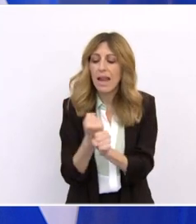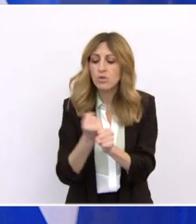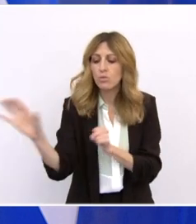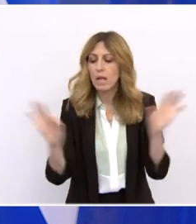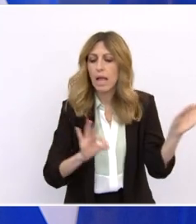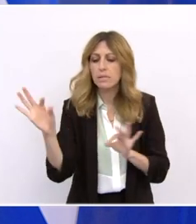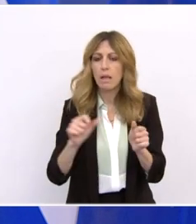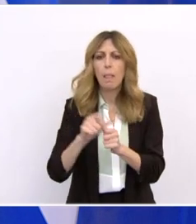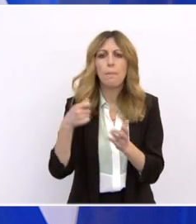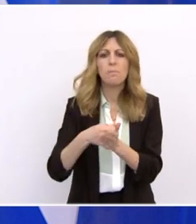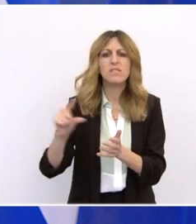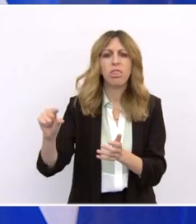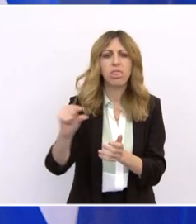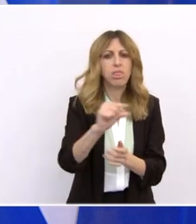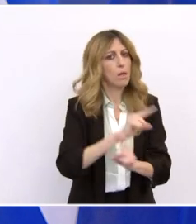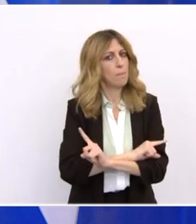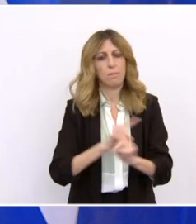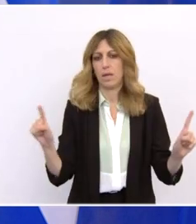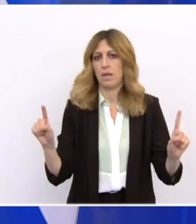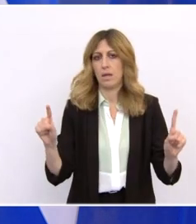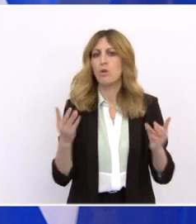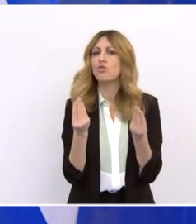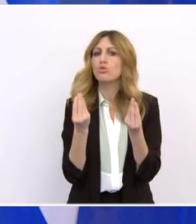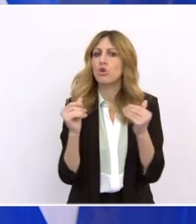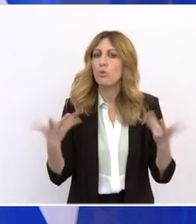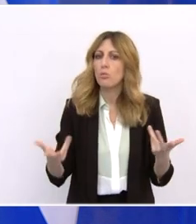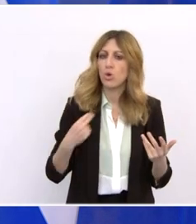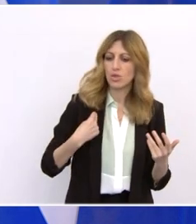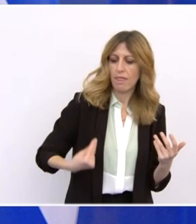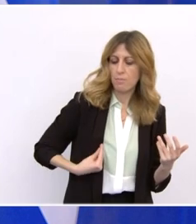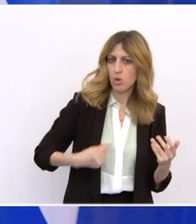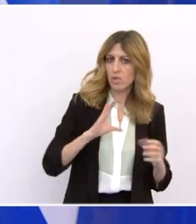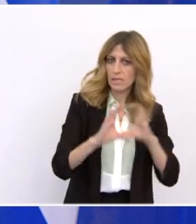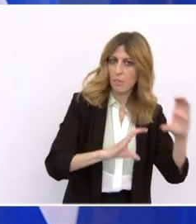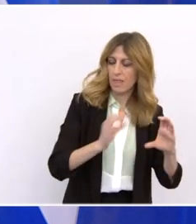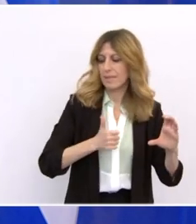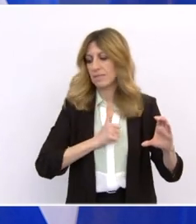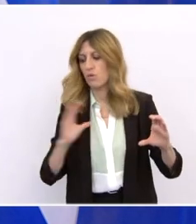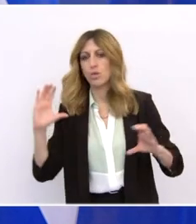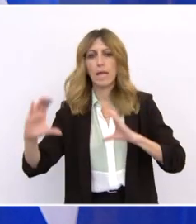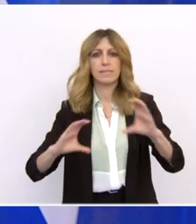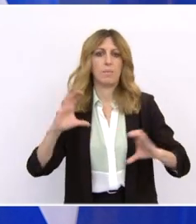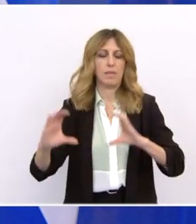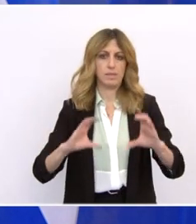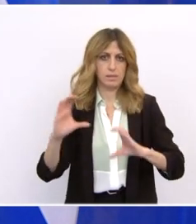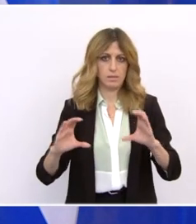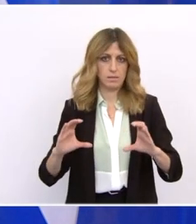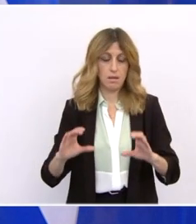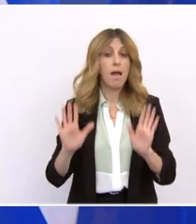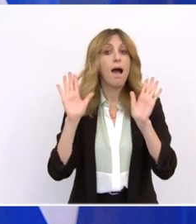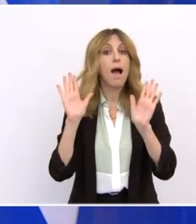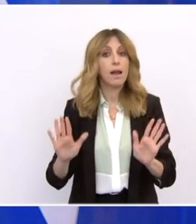πάρα πολύ σημαντικές δημόσιες και ιδιωτικές επενδύσεις. Με δύο όμως πάντα όρους. Όποιος